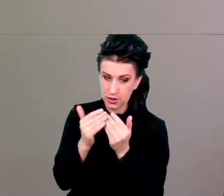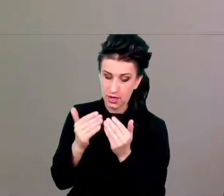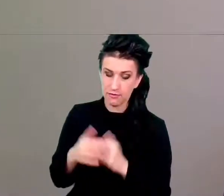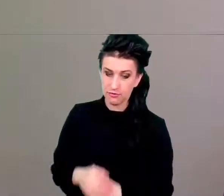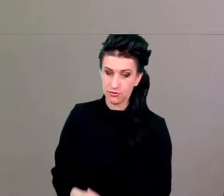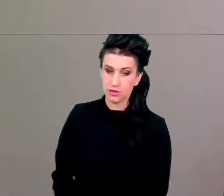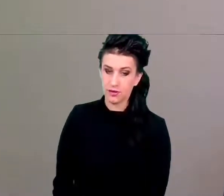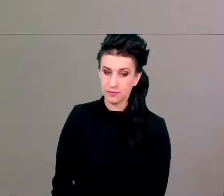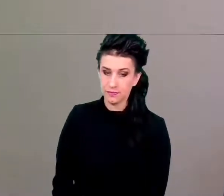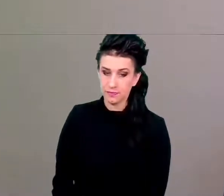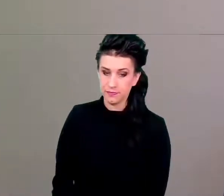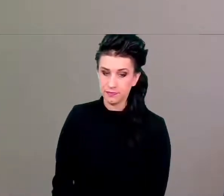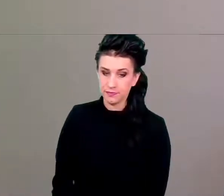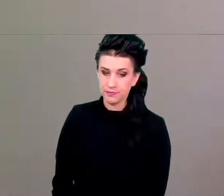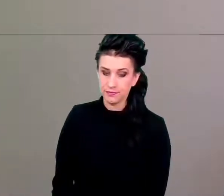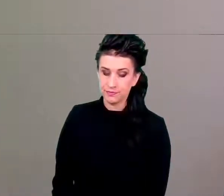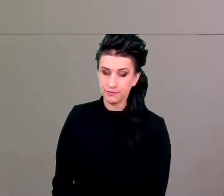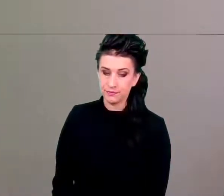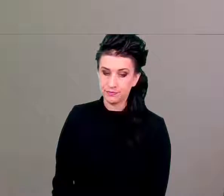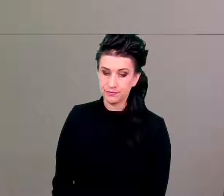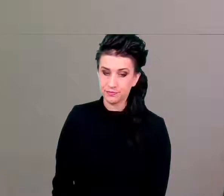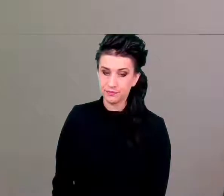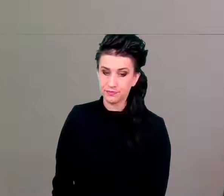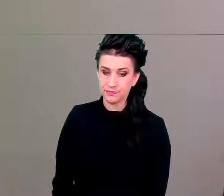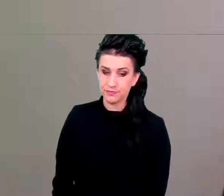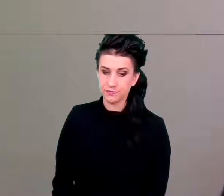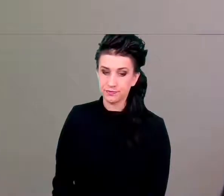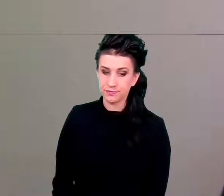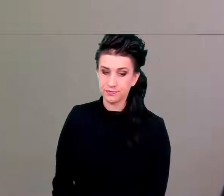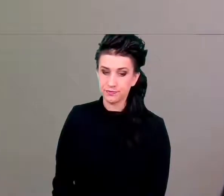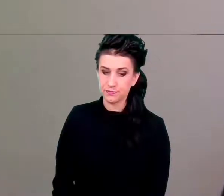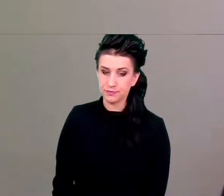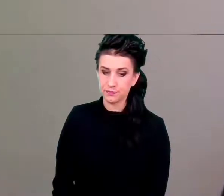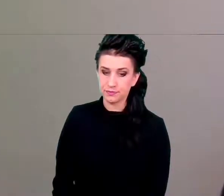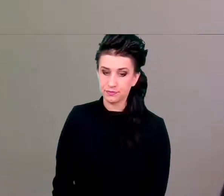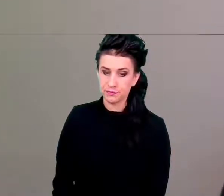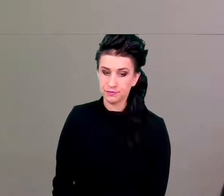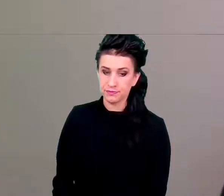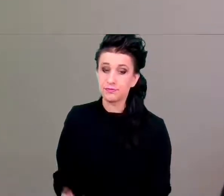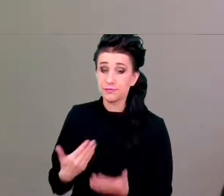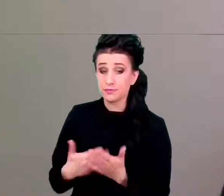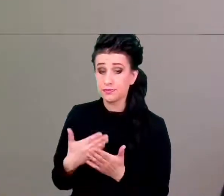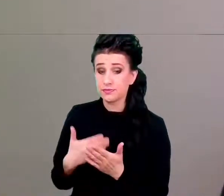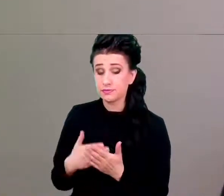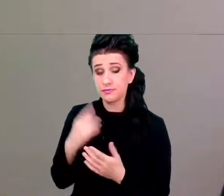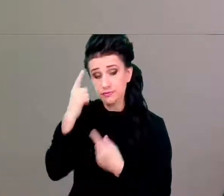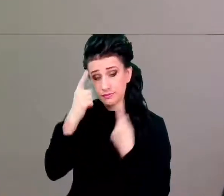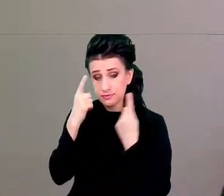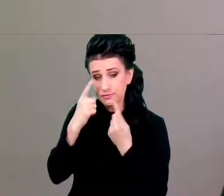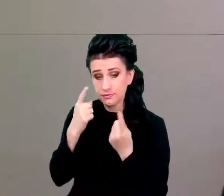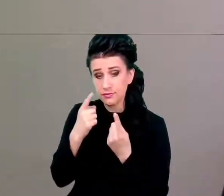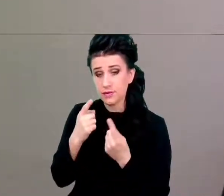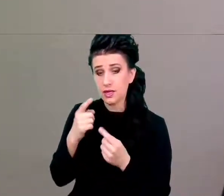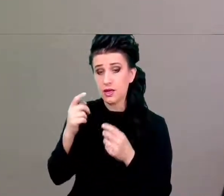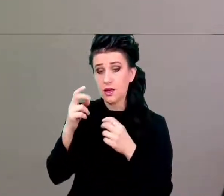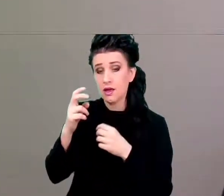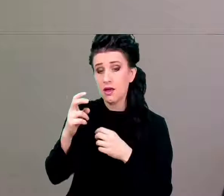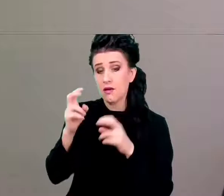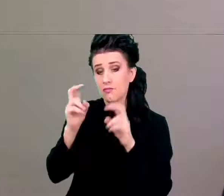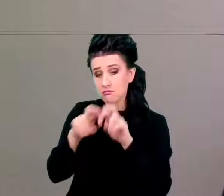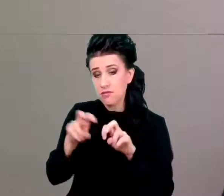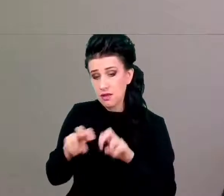niektórym osobom, które przeszły tą infekcję. Także wydaje mi się, że badania są obiecujące. Natomiast czy